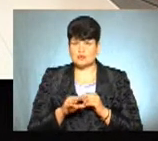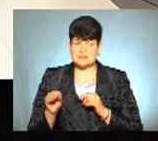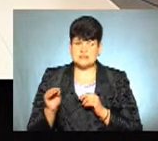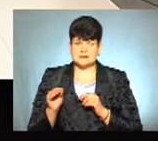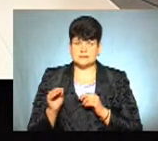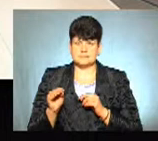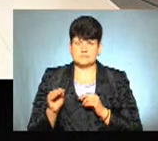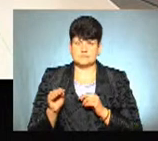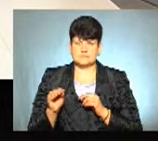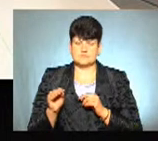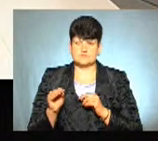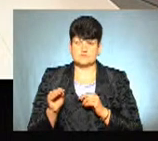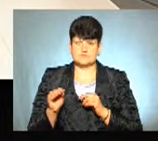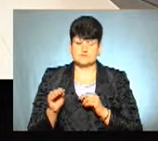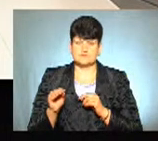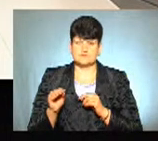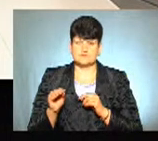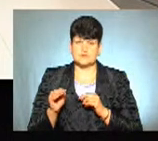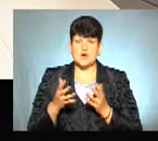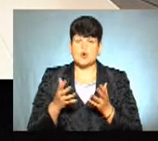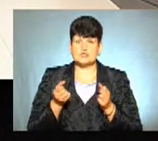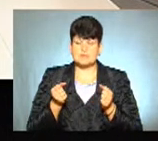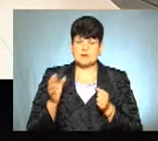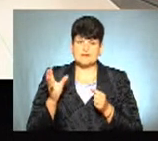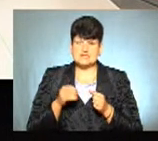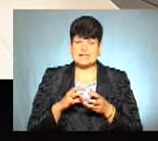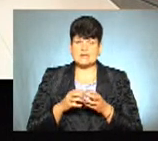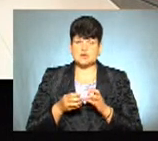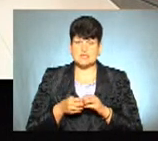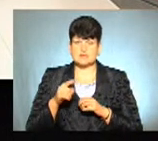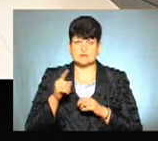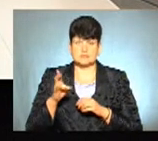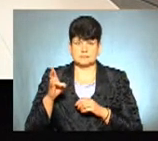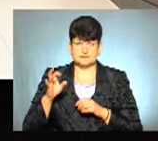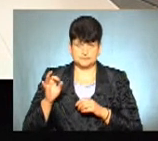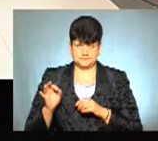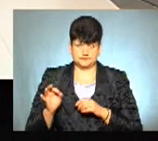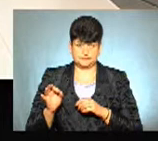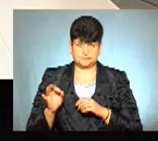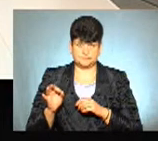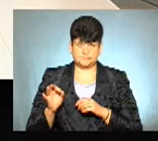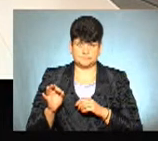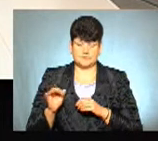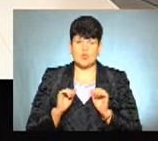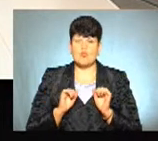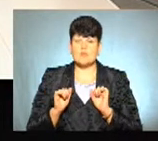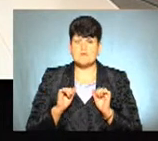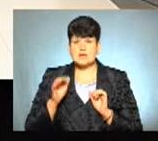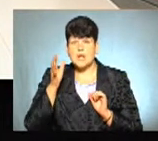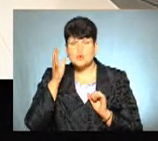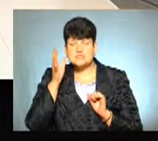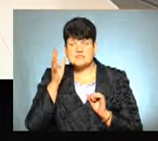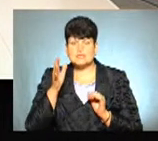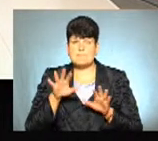По завершенні отримання всіх результатів зовнішнього незалежного оцінювання, в управління освіти